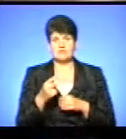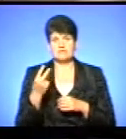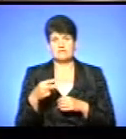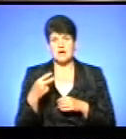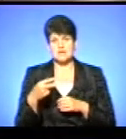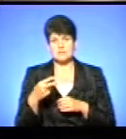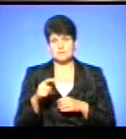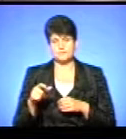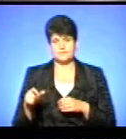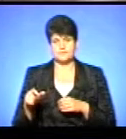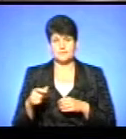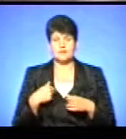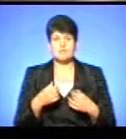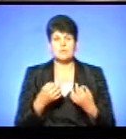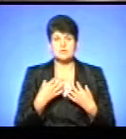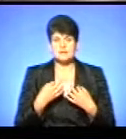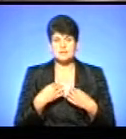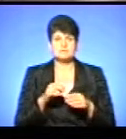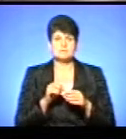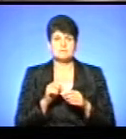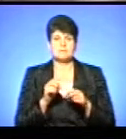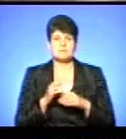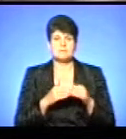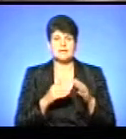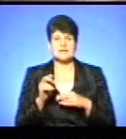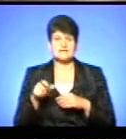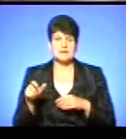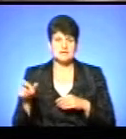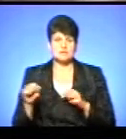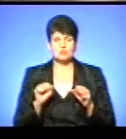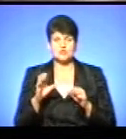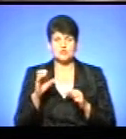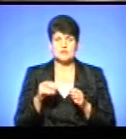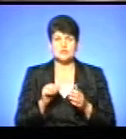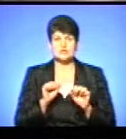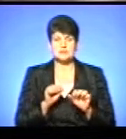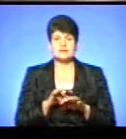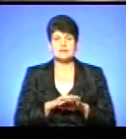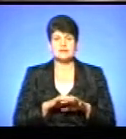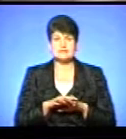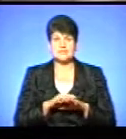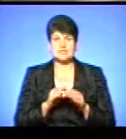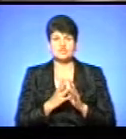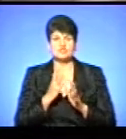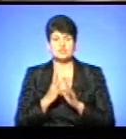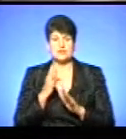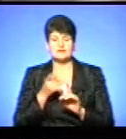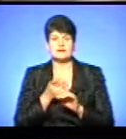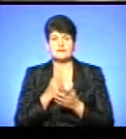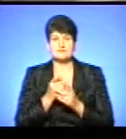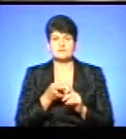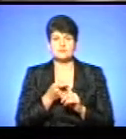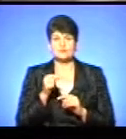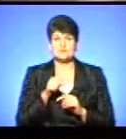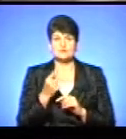Як нам пояснили спеціалісти управлінь соціального захисту населення, черга утворилася в зв'язку з тим, що 1